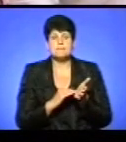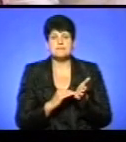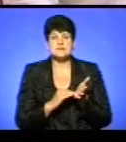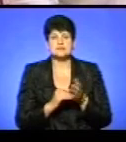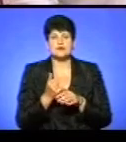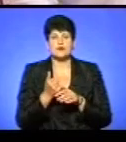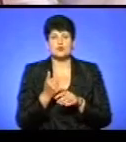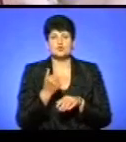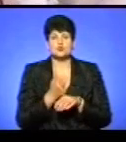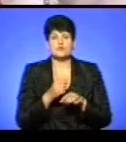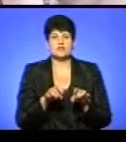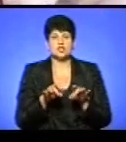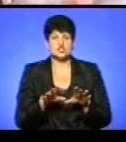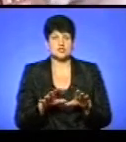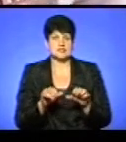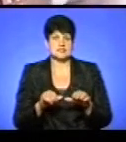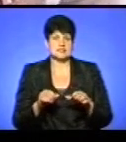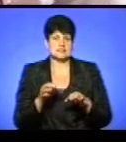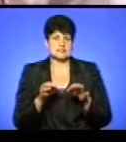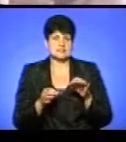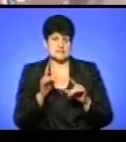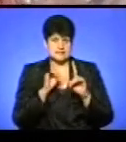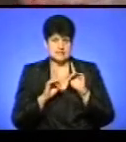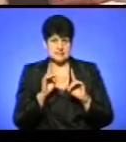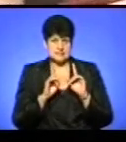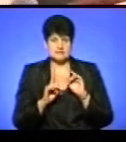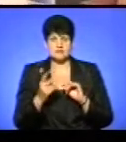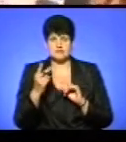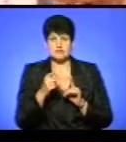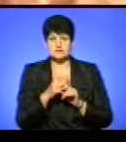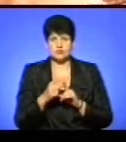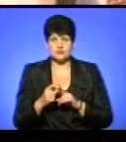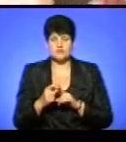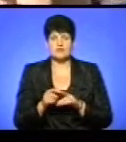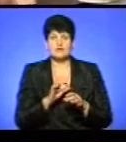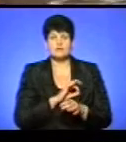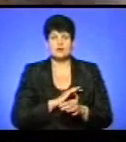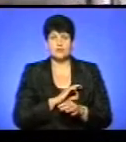основі рішення сесії. Є ще два слова. Я